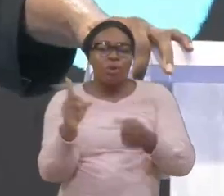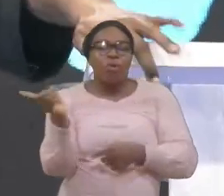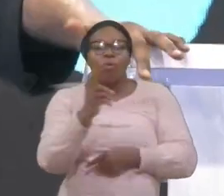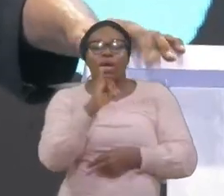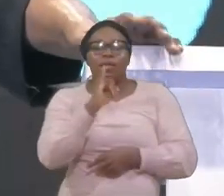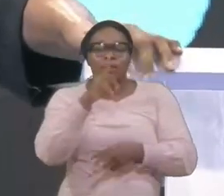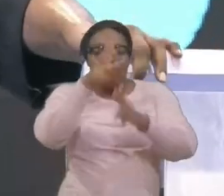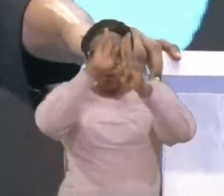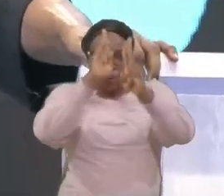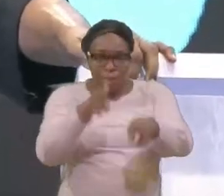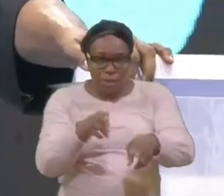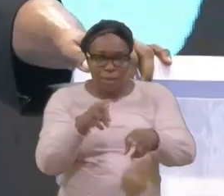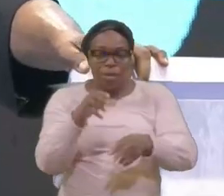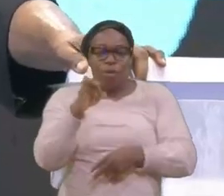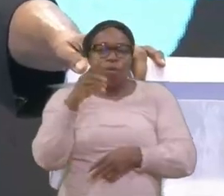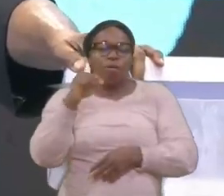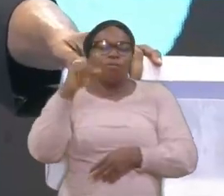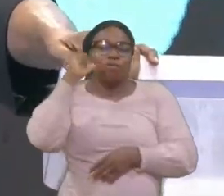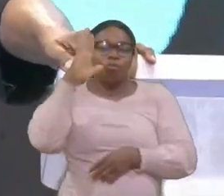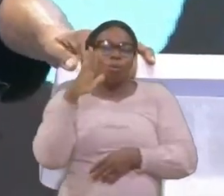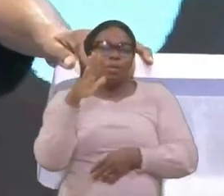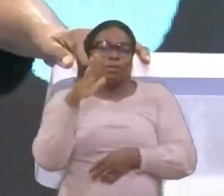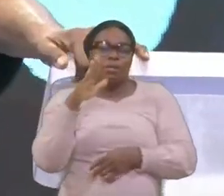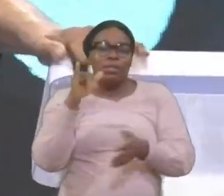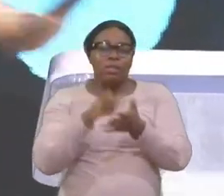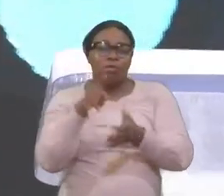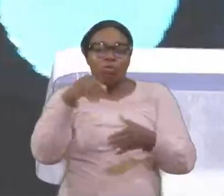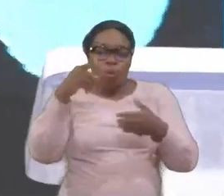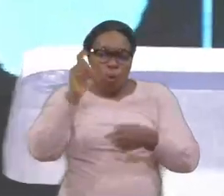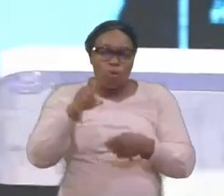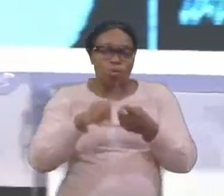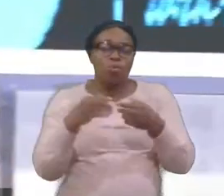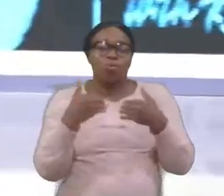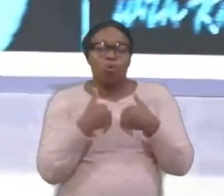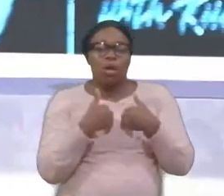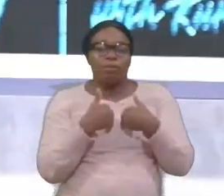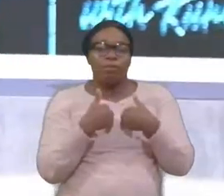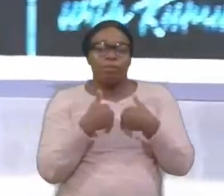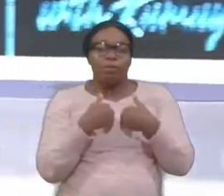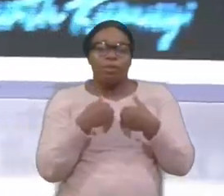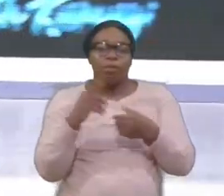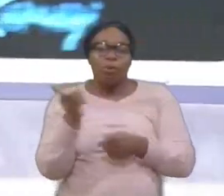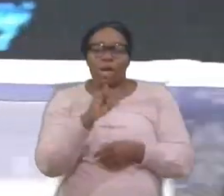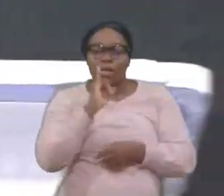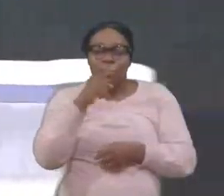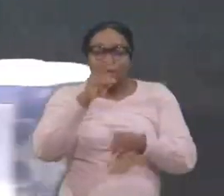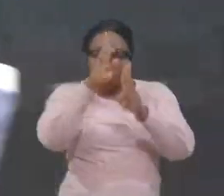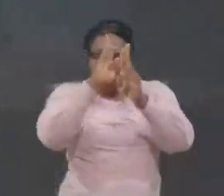Où est la dignité de la femme, Que tu dois avoir? Où est la dignité de l'homme?